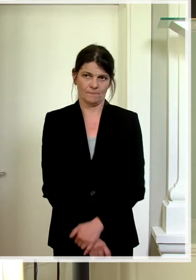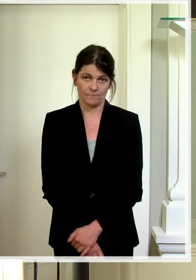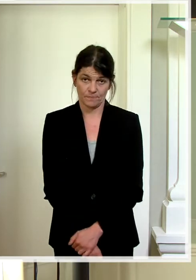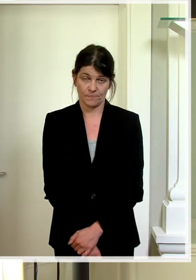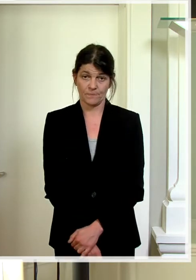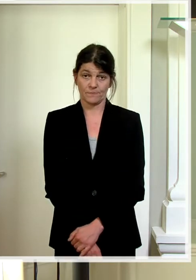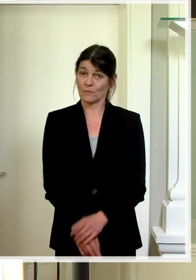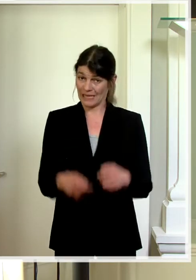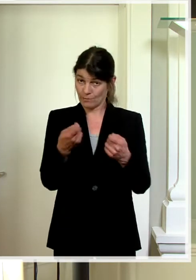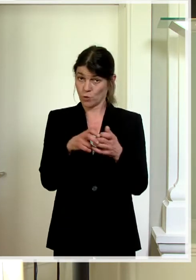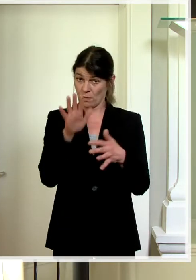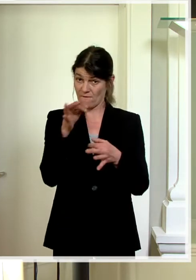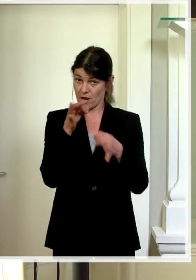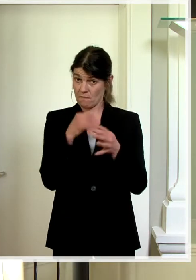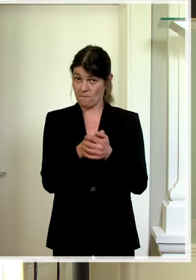Gibt es weitere Fragen?